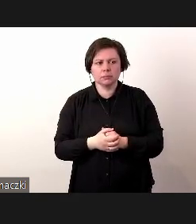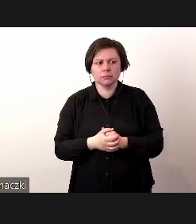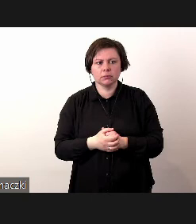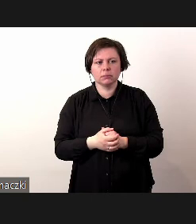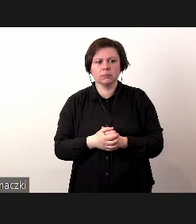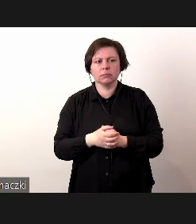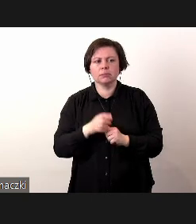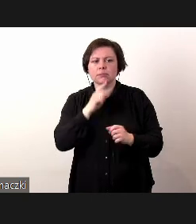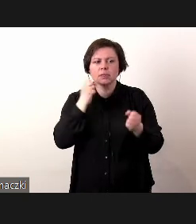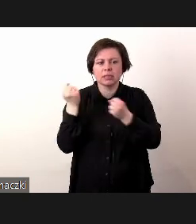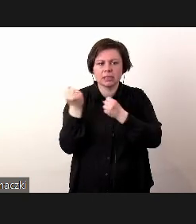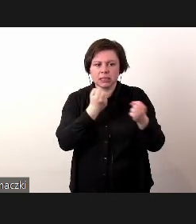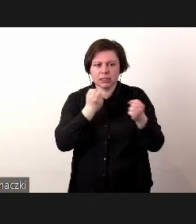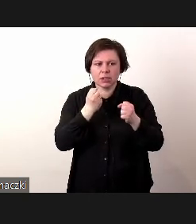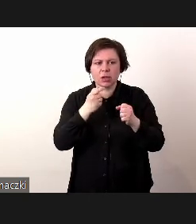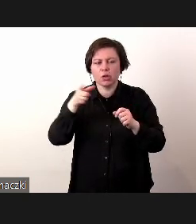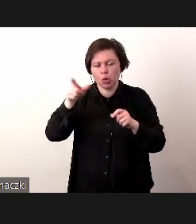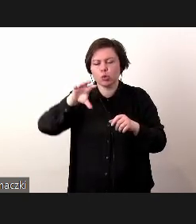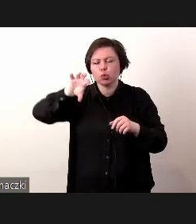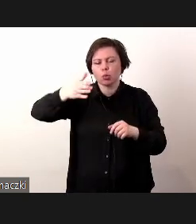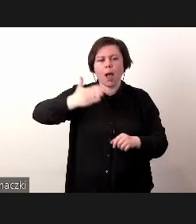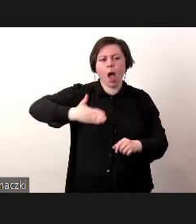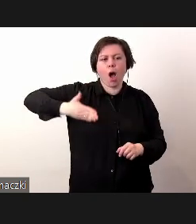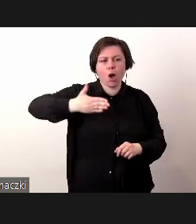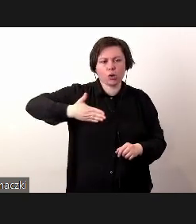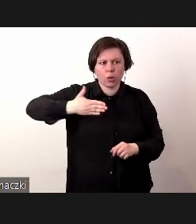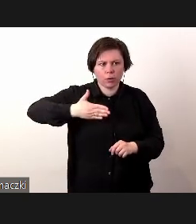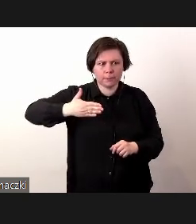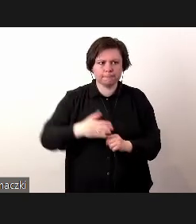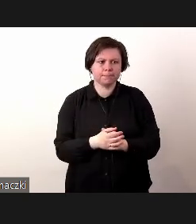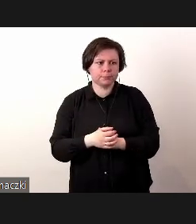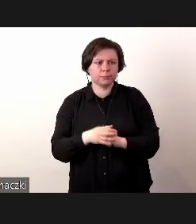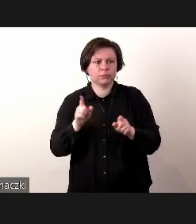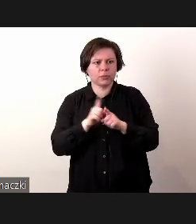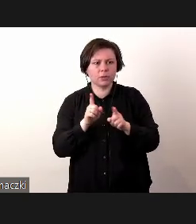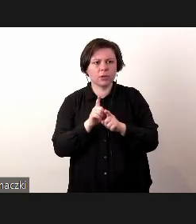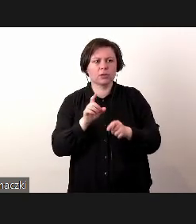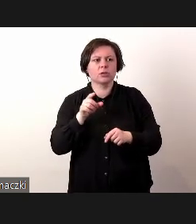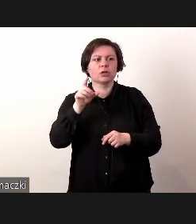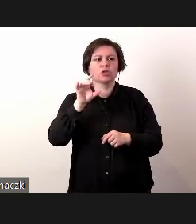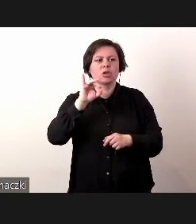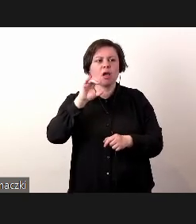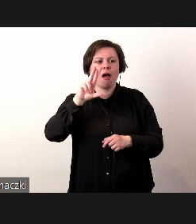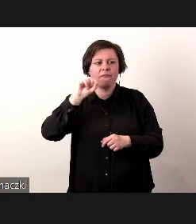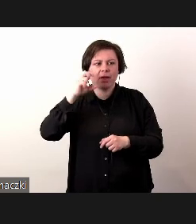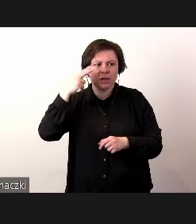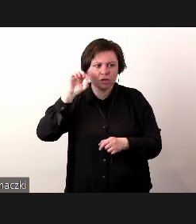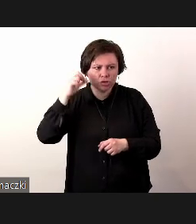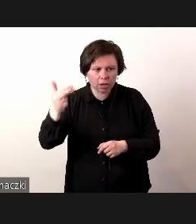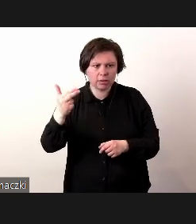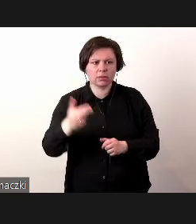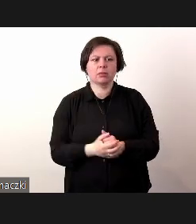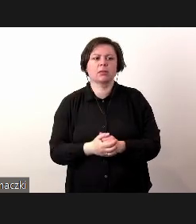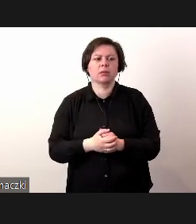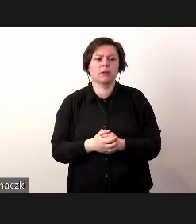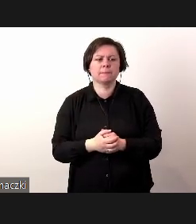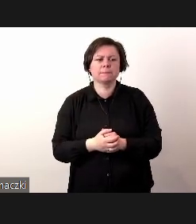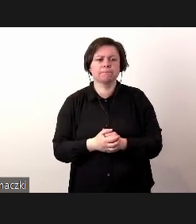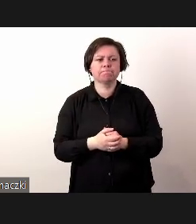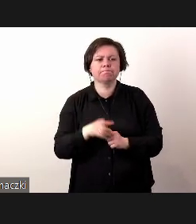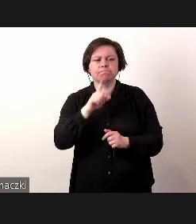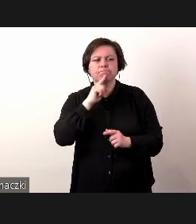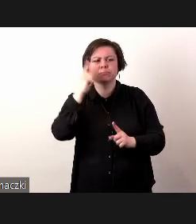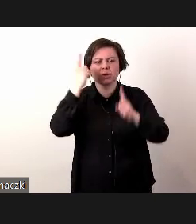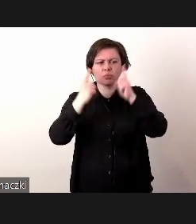transport, to sektor kolejowy możemy sobie powiedzieć. Jest oczywiście też GE Aviation, czyli tutaj